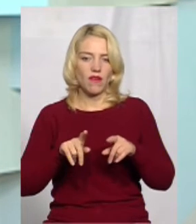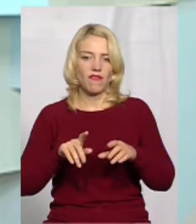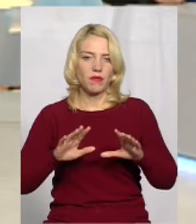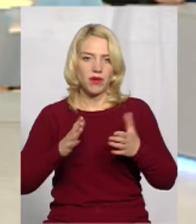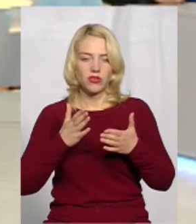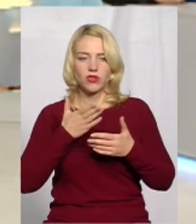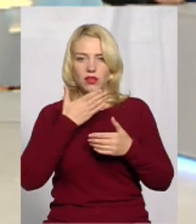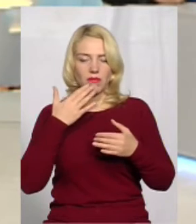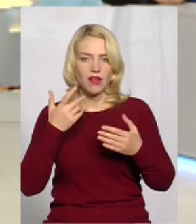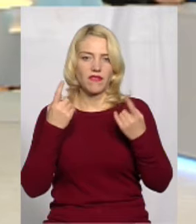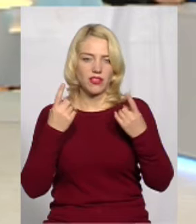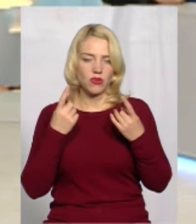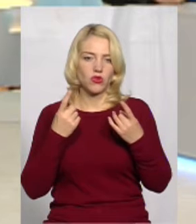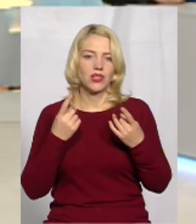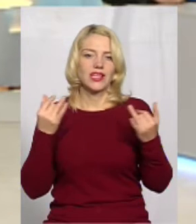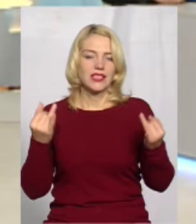зацікавленості.